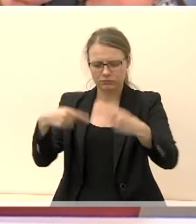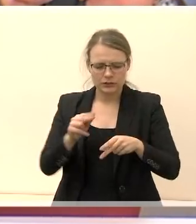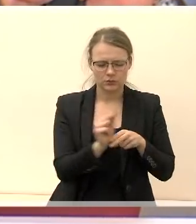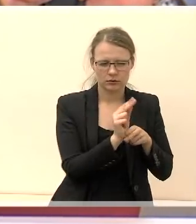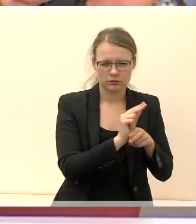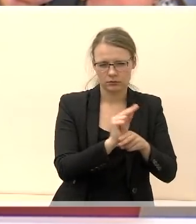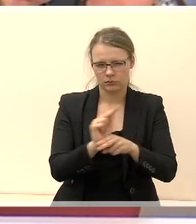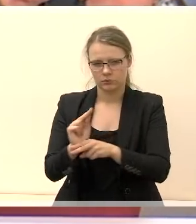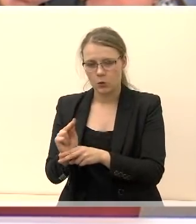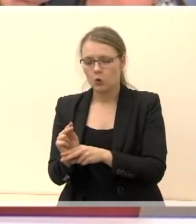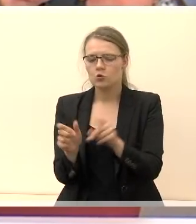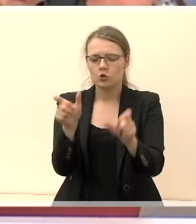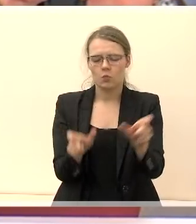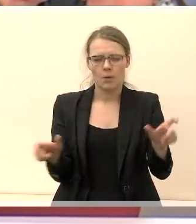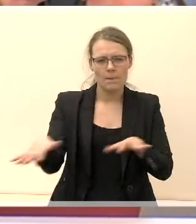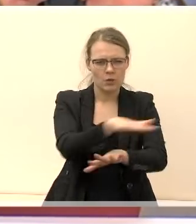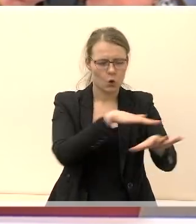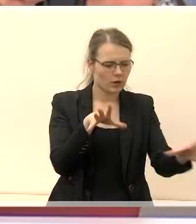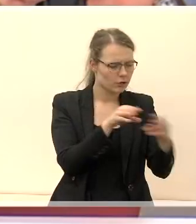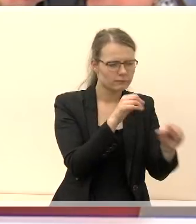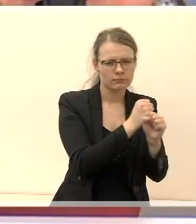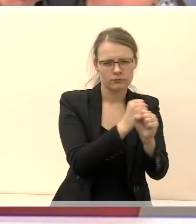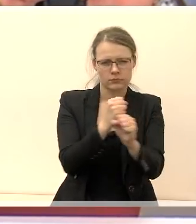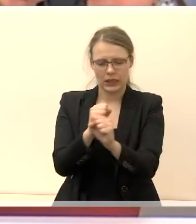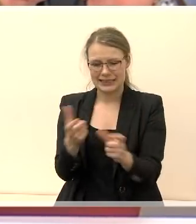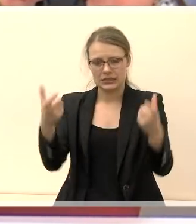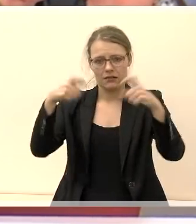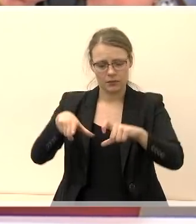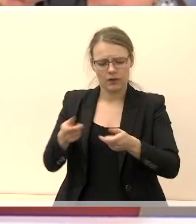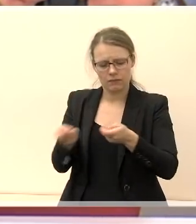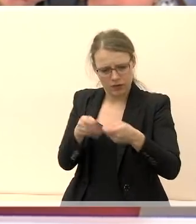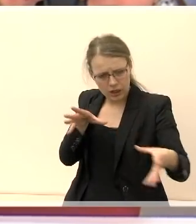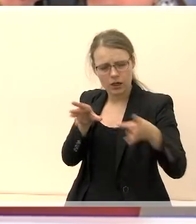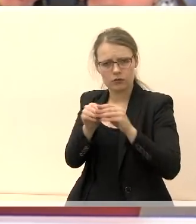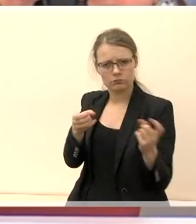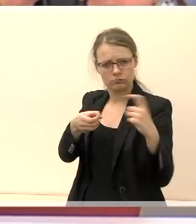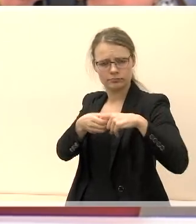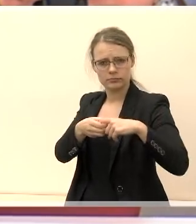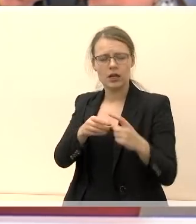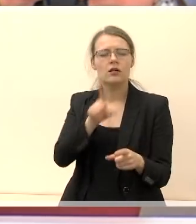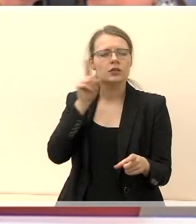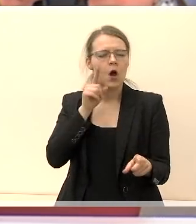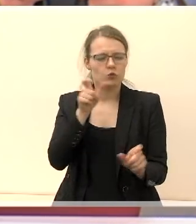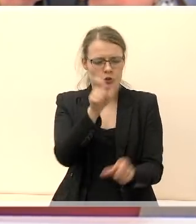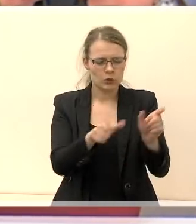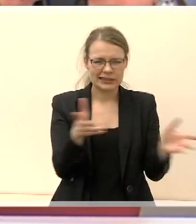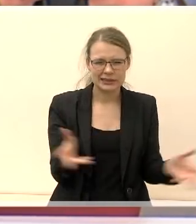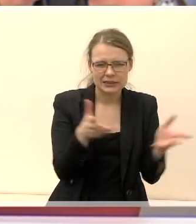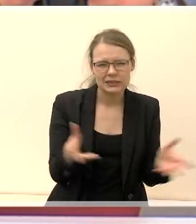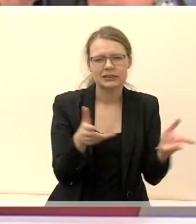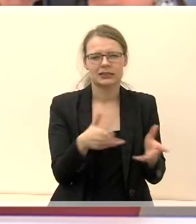bendradarbėmą su gyventojų bendruomenimis ir įtraukimą į savivaldos valdymą, jaunų žmonių užimtumo skatinimą,